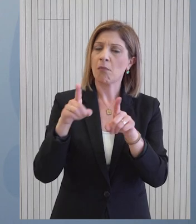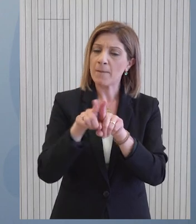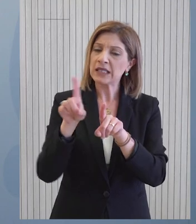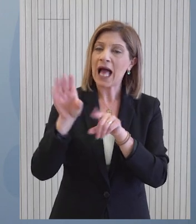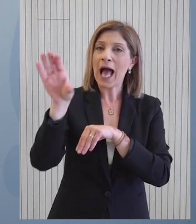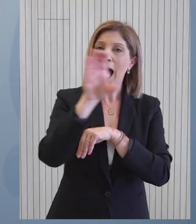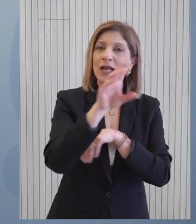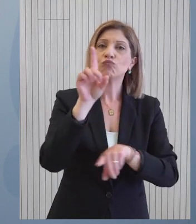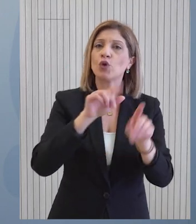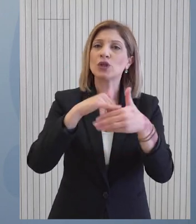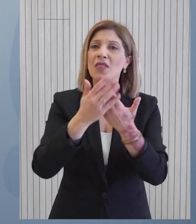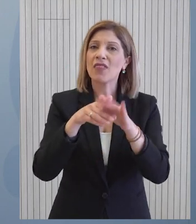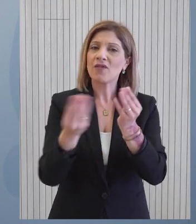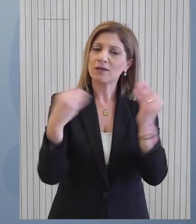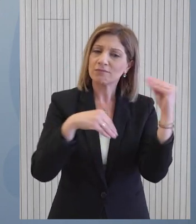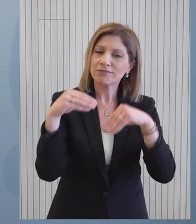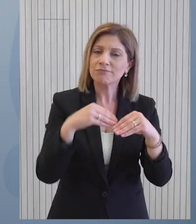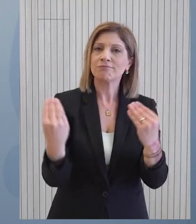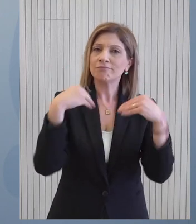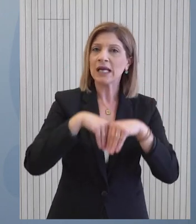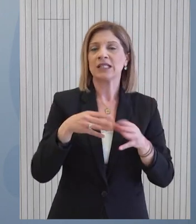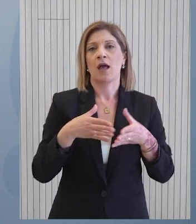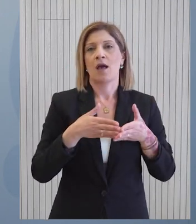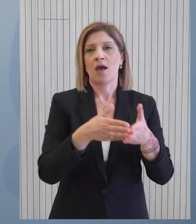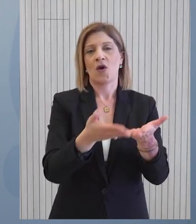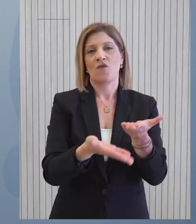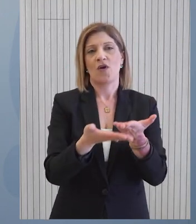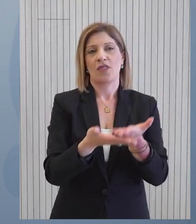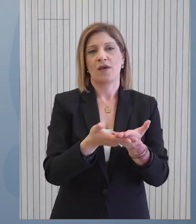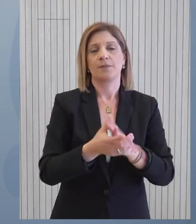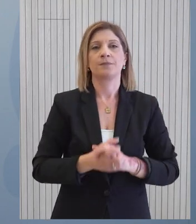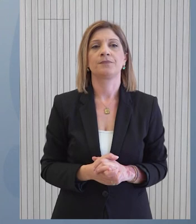κράτη για να μπορέσουν να συμβάλλουν και να συνδράμουν σε αυτή την πολύ σημαντική πρωτοβουλία.